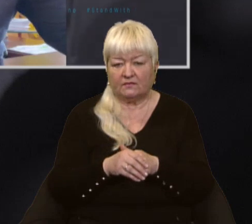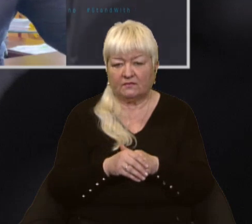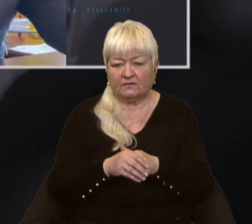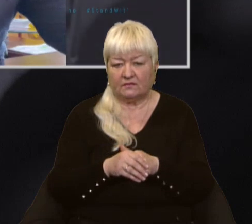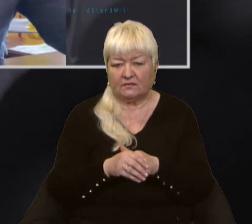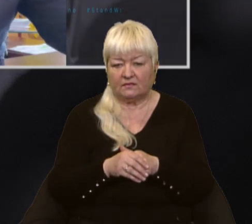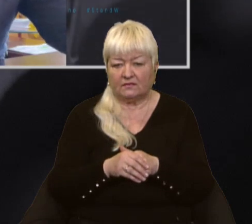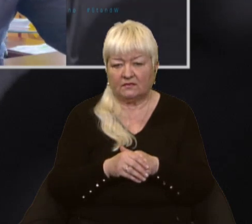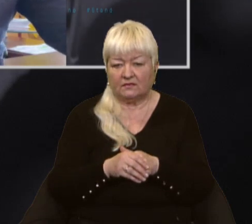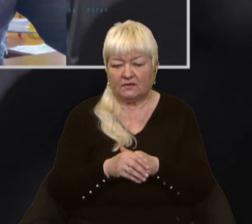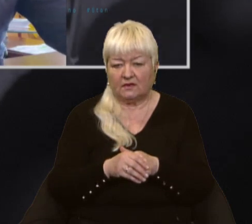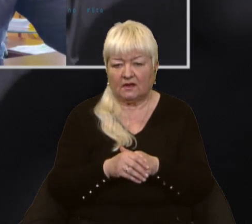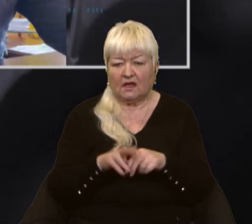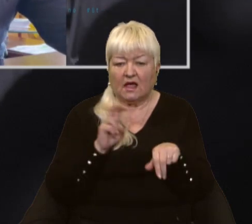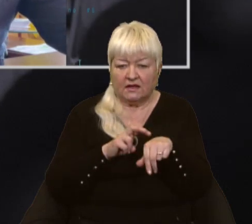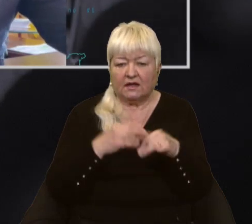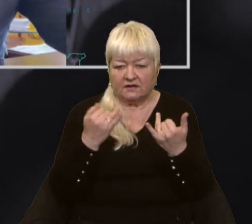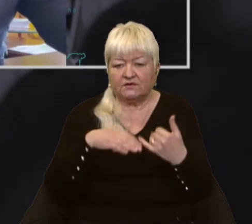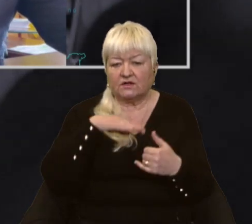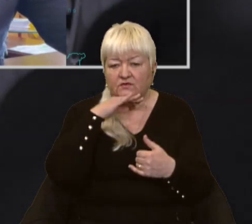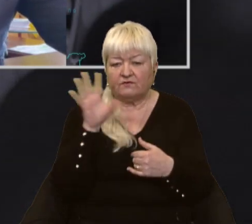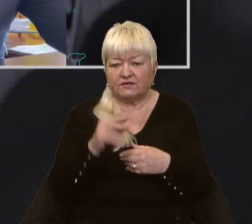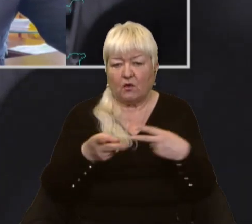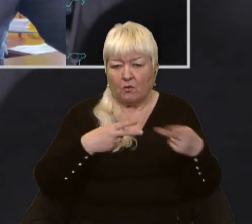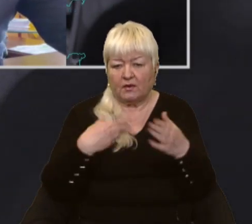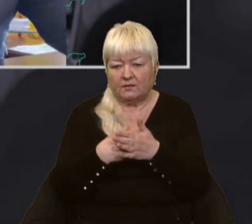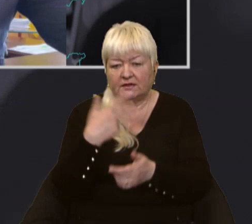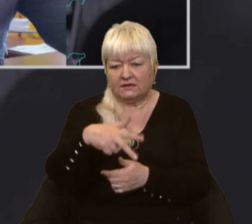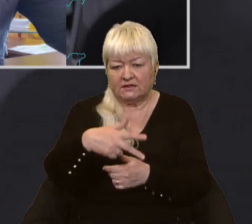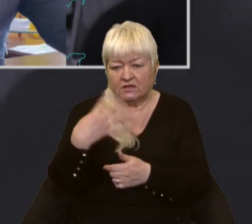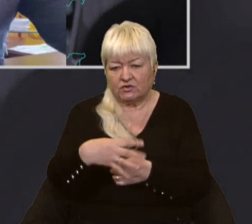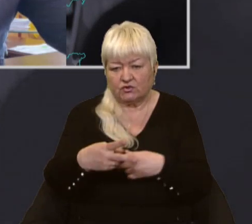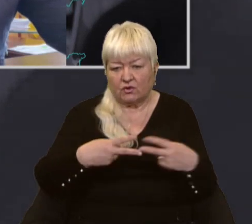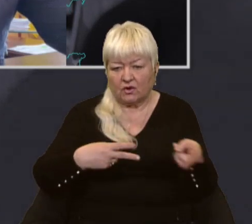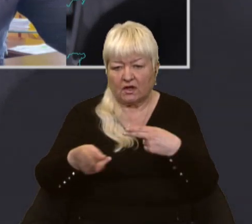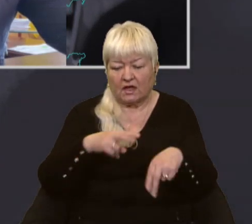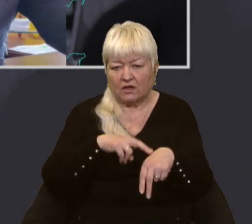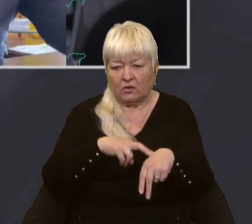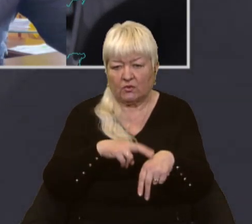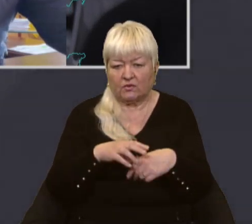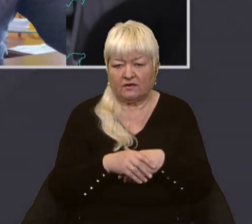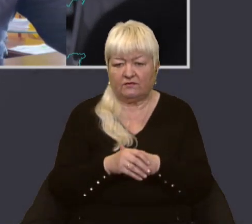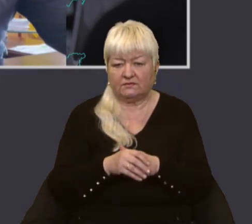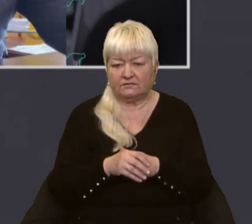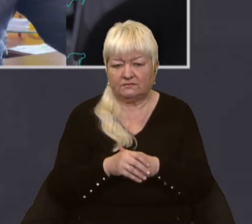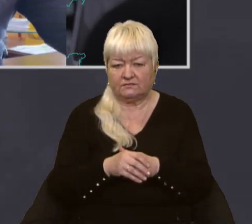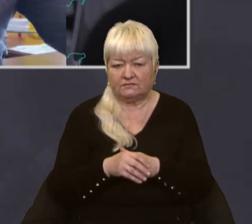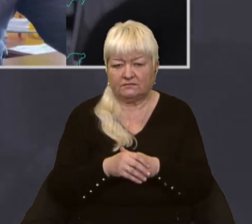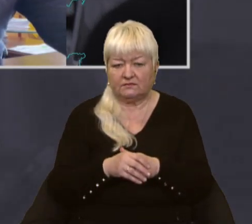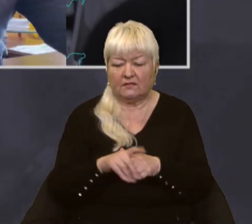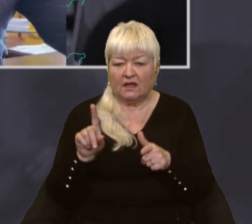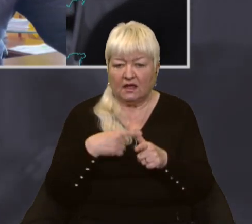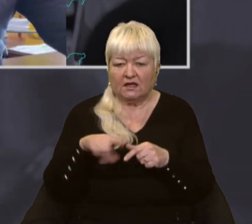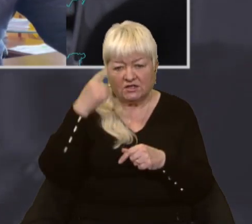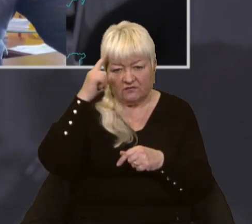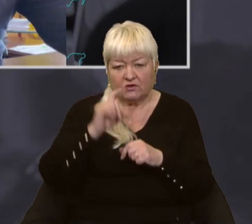Лікарів зараз достатньо, всі оперують. Десь 30-40 хірургів зараз оперують одночасно. Чи відомо,